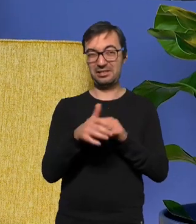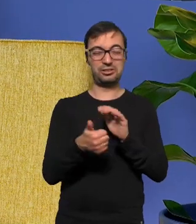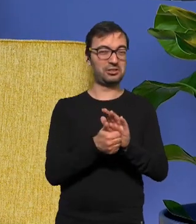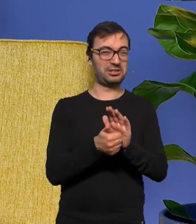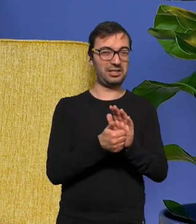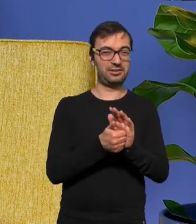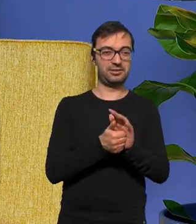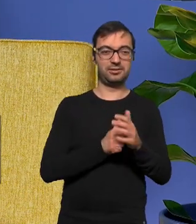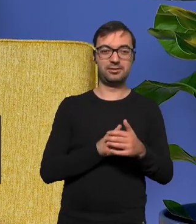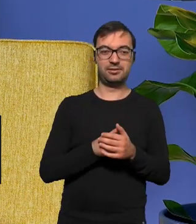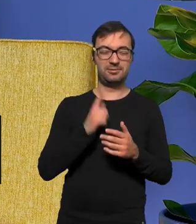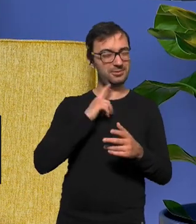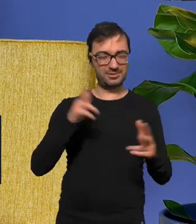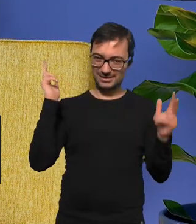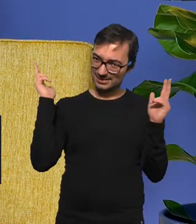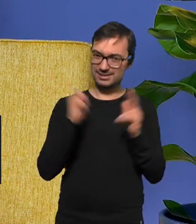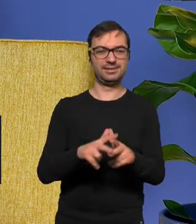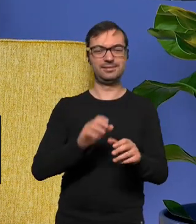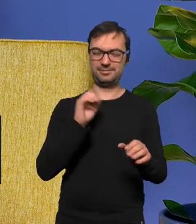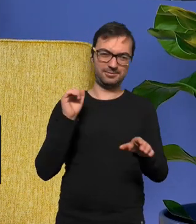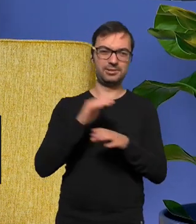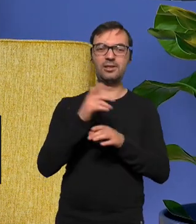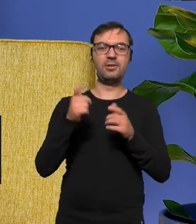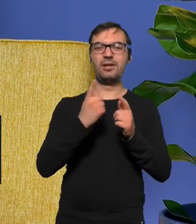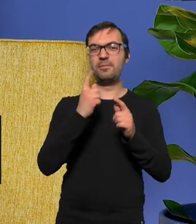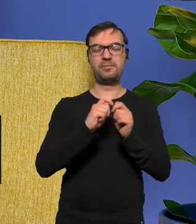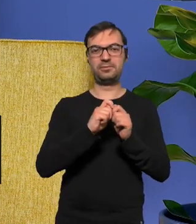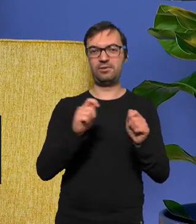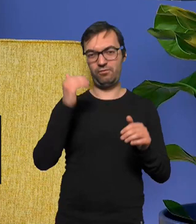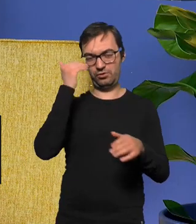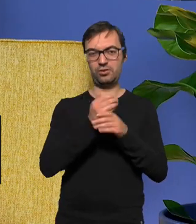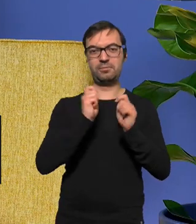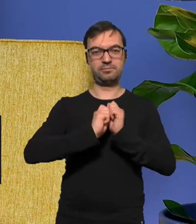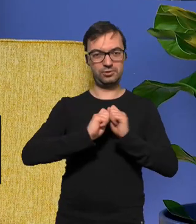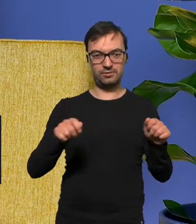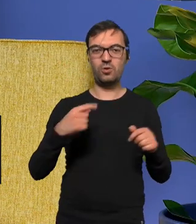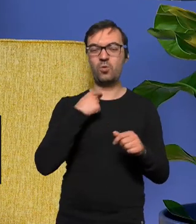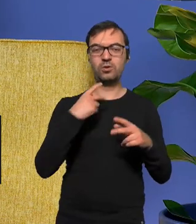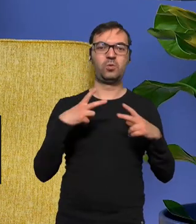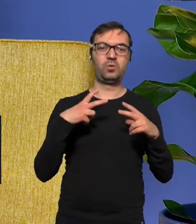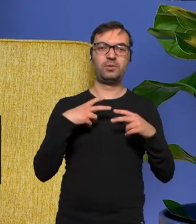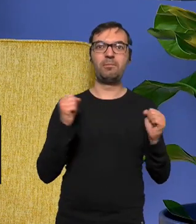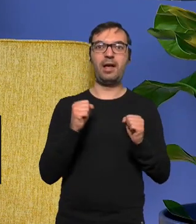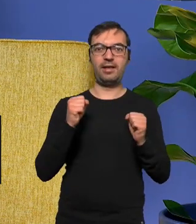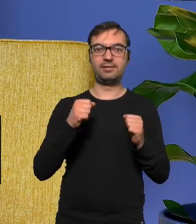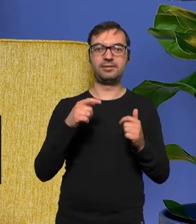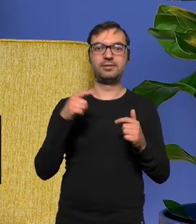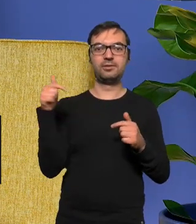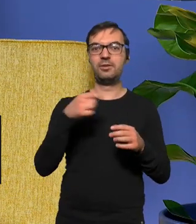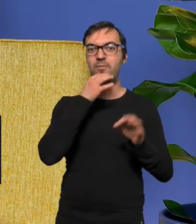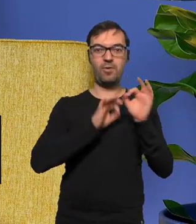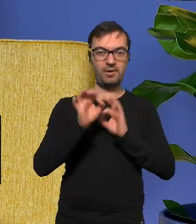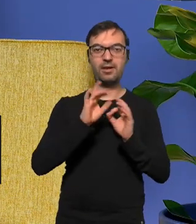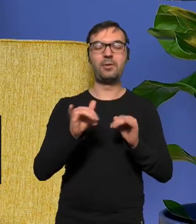nie braliśmy jeńców lecieliśmy zrobiliśmy przerwę tak nocną żeby głos odpoczął bo bałem się że po prostu będzie trzeba